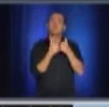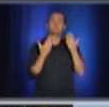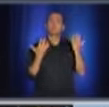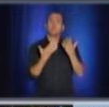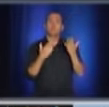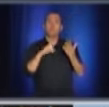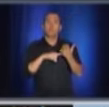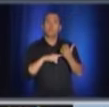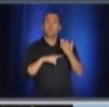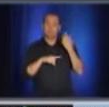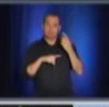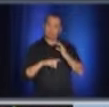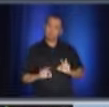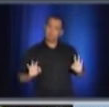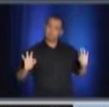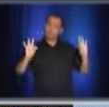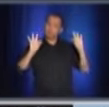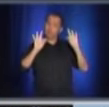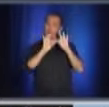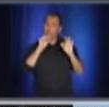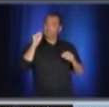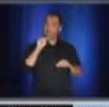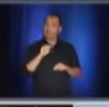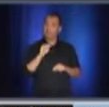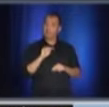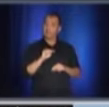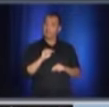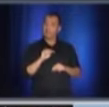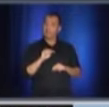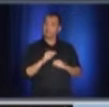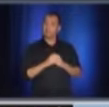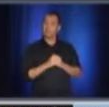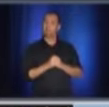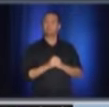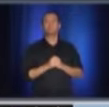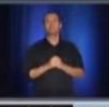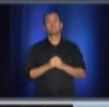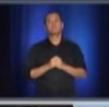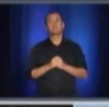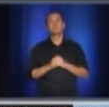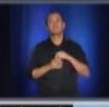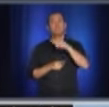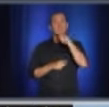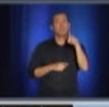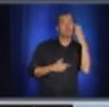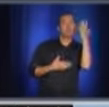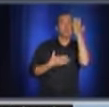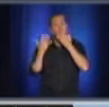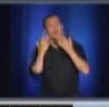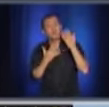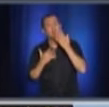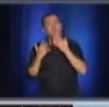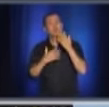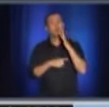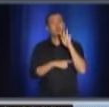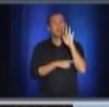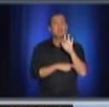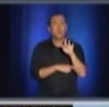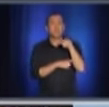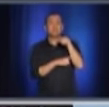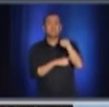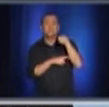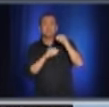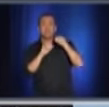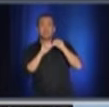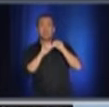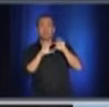important. C'est qu'on a vu, puis les gens s'inquiétaient il y a quelques semaines, qu'il y une augmentation du nombre de cas par